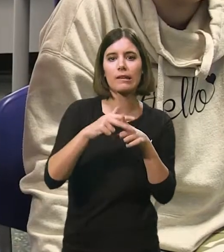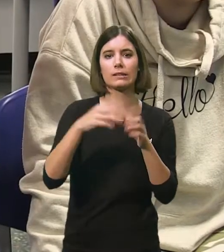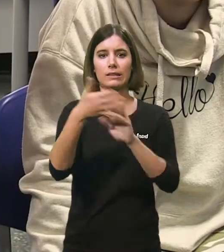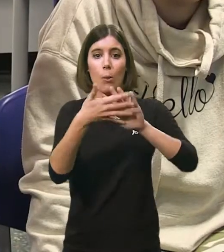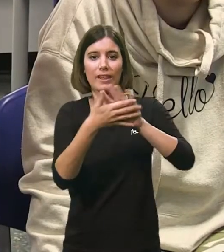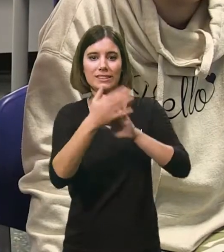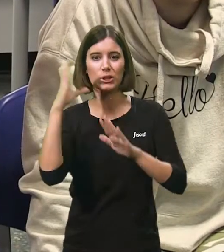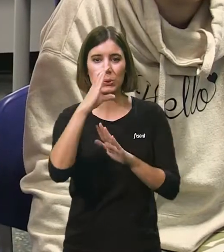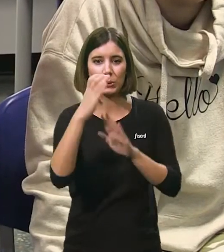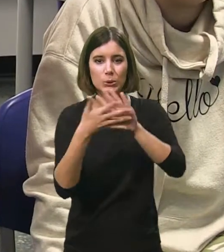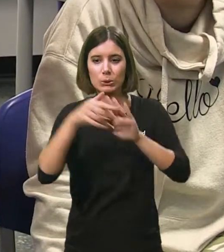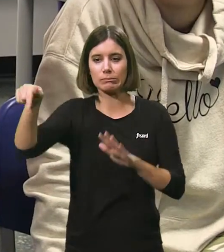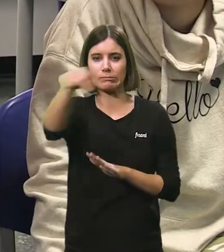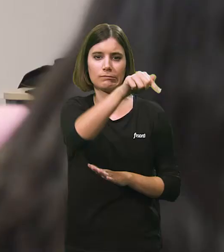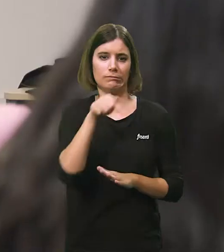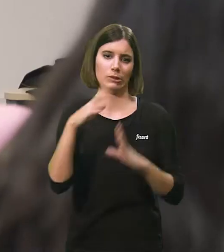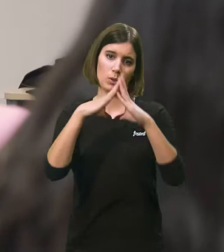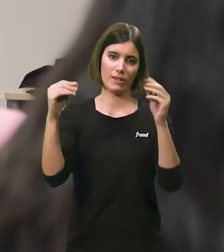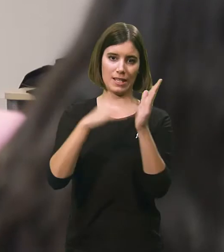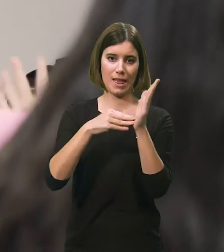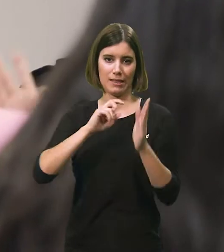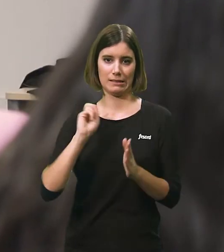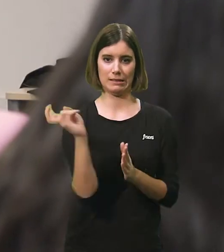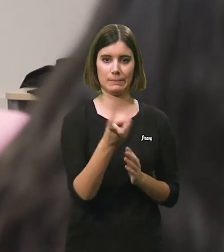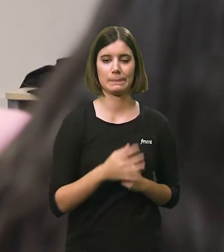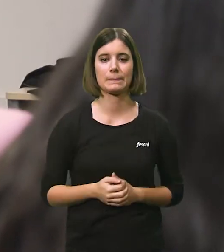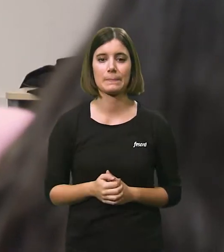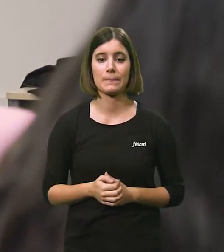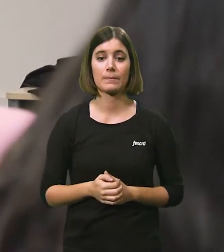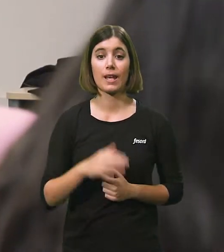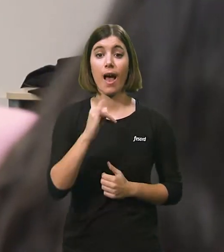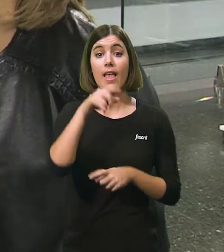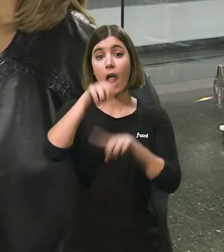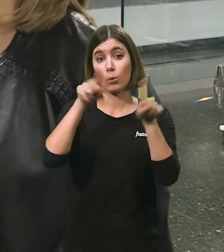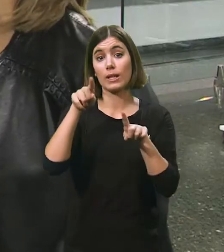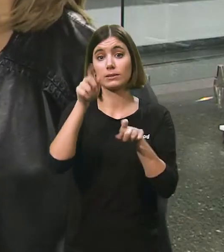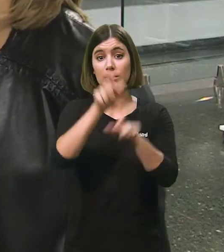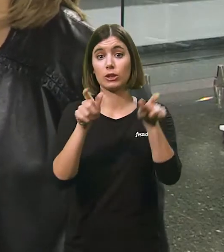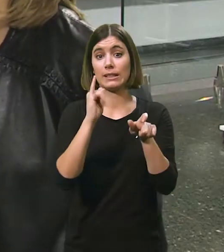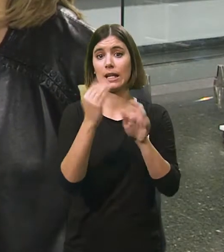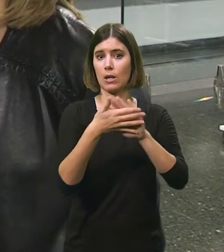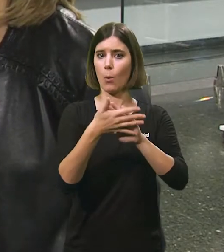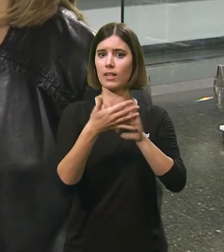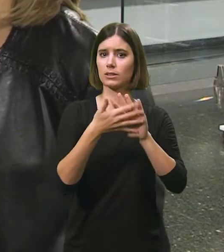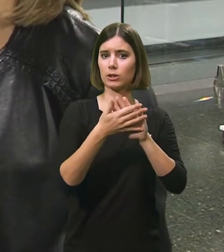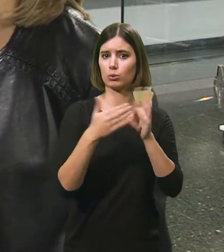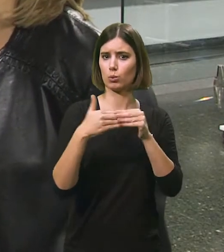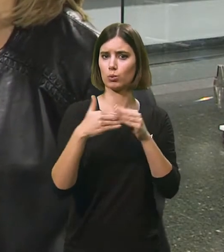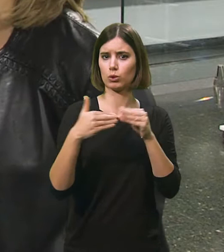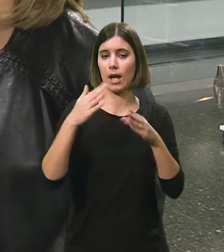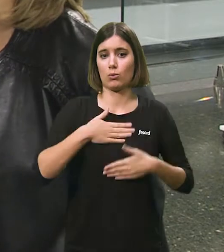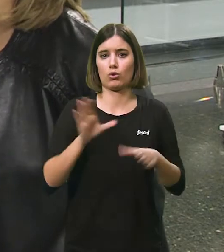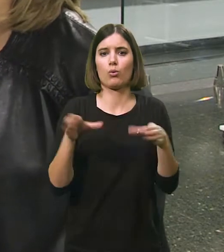a una sèrie de tallers de llengua de signes en els diferents campos de la universitat. Tenim algunes persones que utilitzen la llengua de signes en la nostra